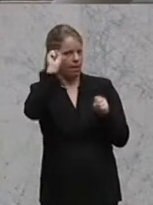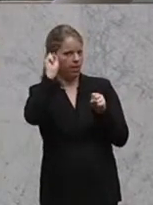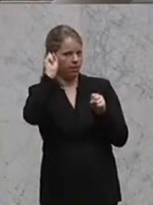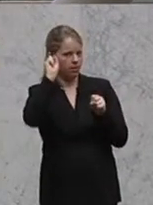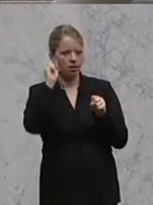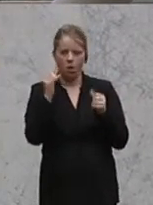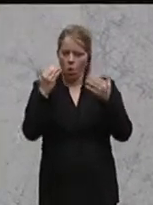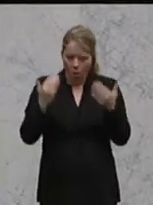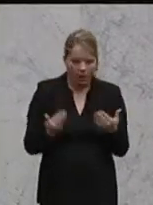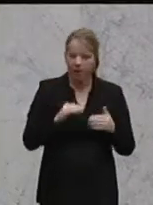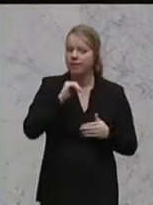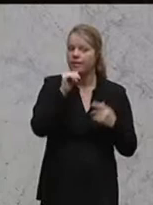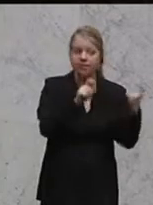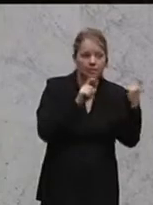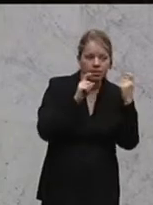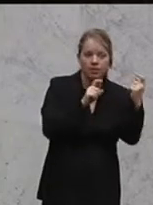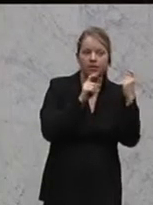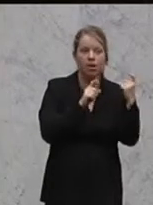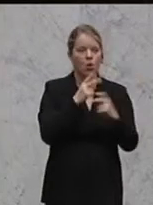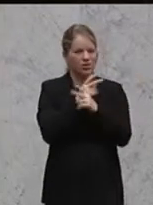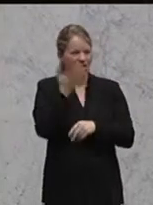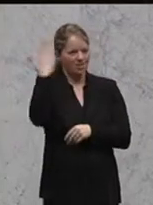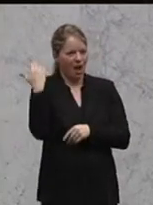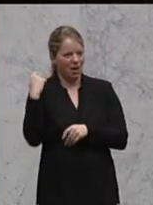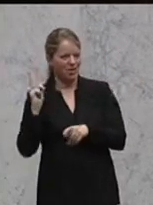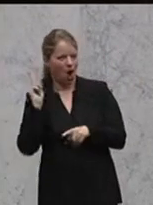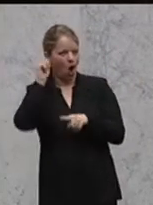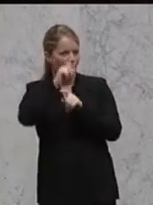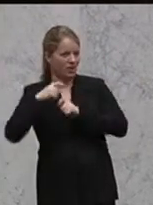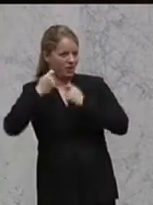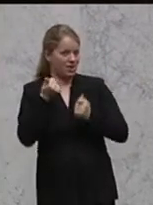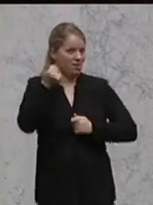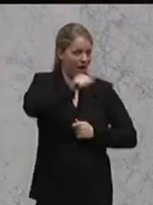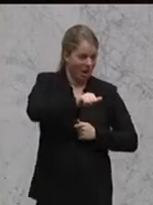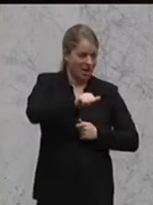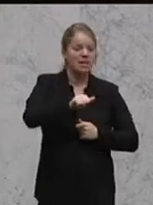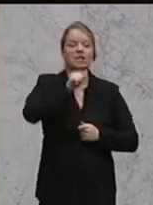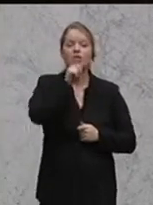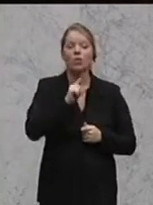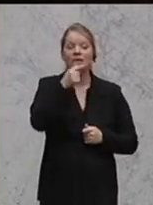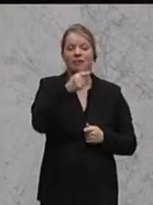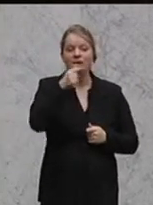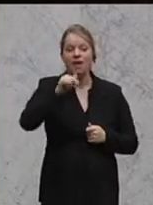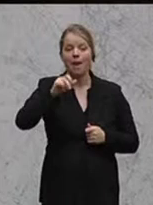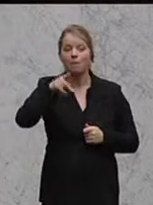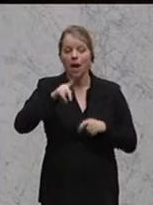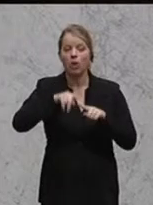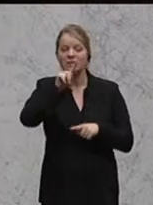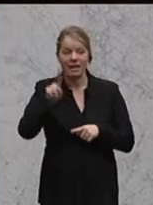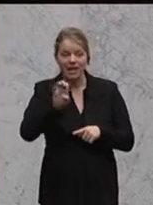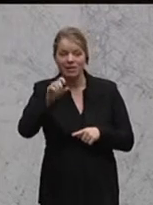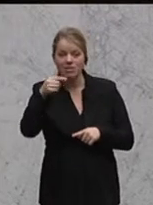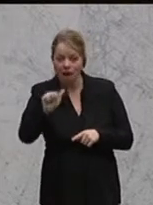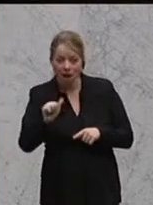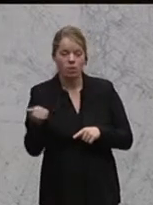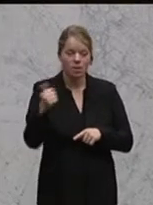nicht drüber, dass Österreich bei den Mandatsgebern dabei war. Nicht nur für CETA, auch bei DTIP. Schlimmer noch, Österreich war bei jenen, wir haben die